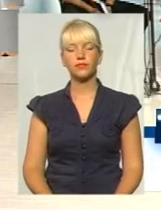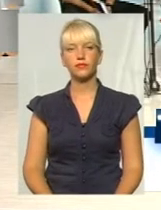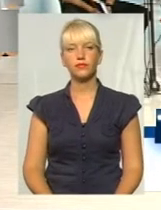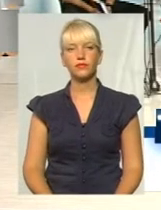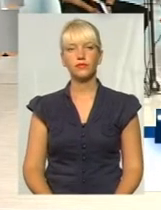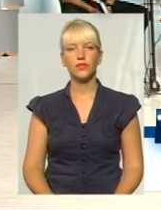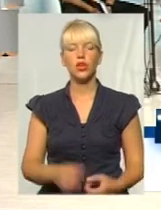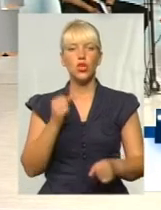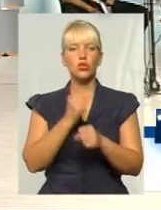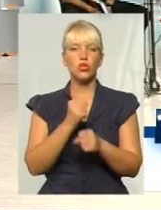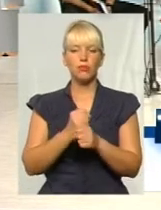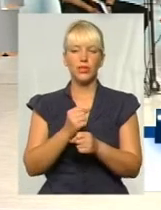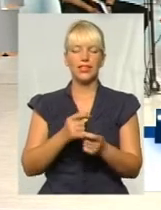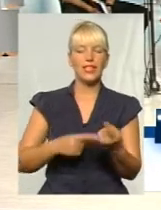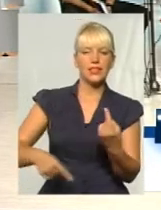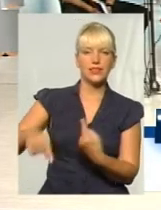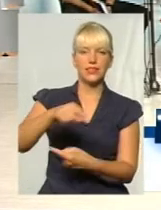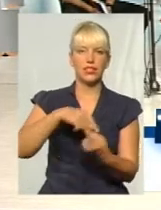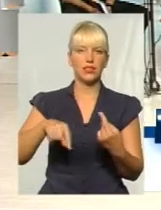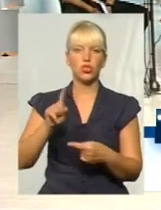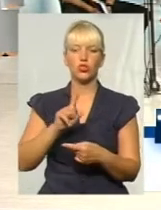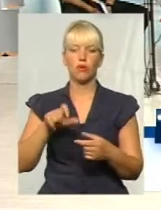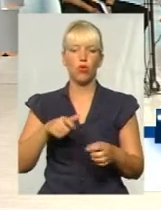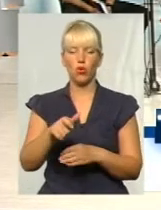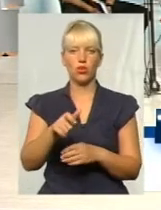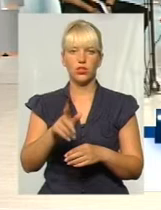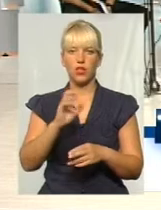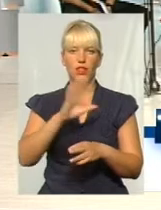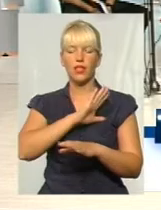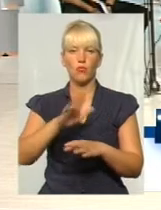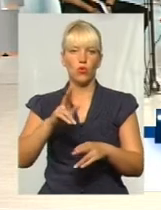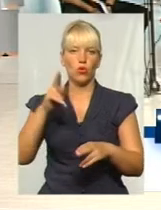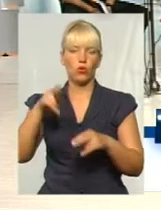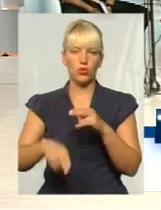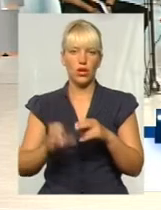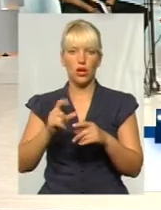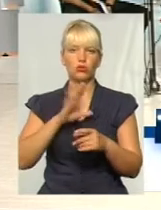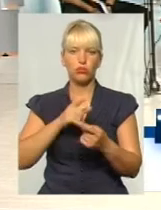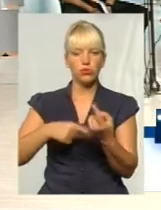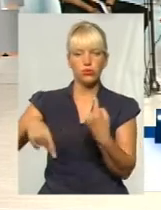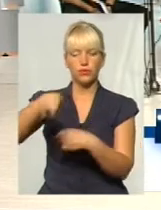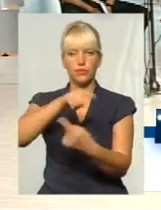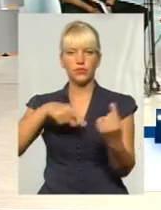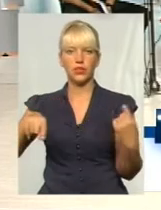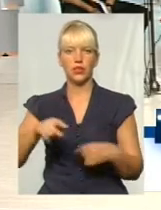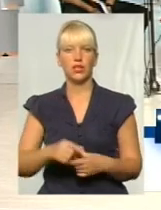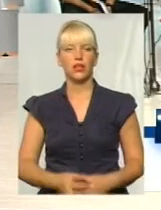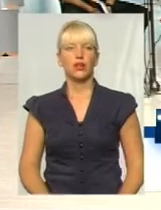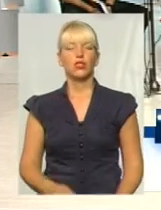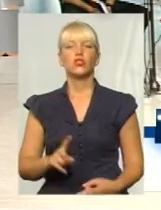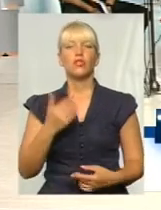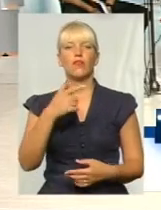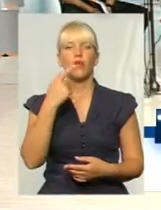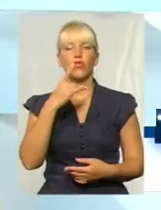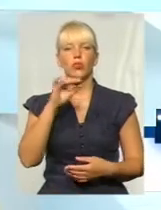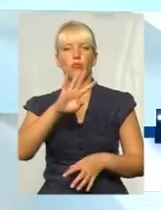так, закрита, щоб доріжка не йшла в нікуди і обривалася, такого щоб не було. А про що говорить інтегрований метод, про те, що говорив